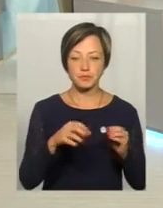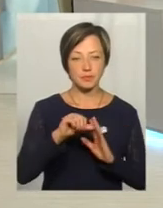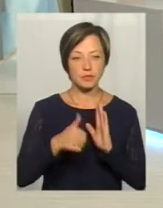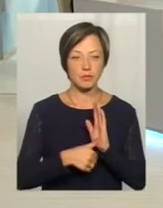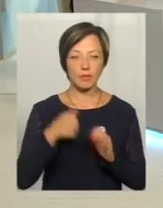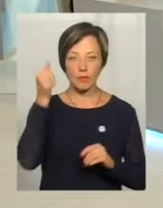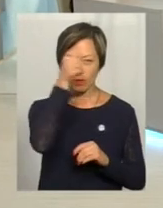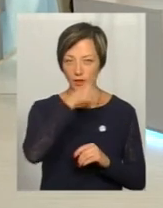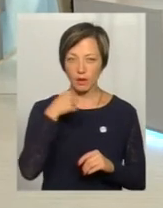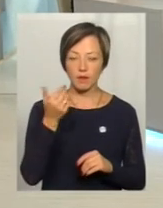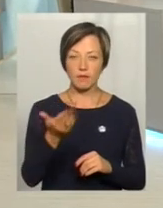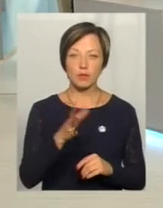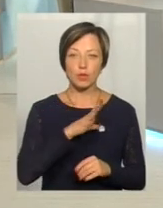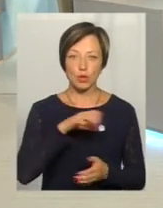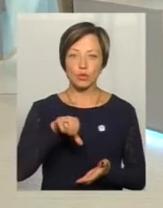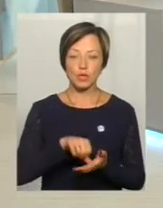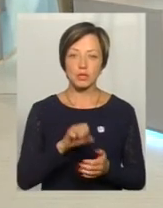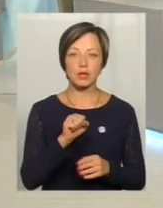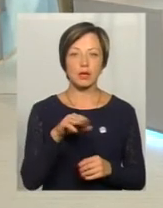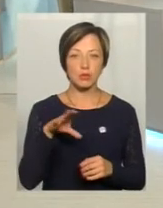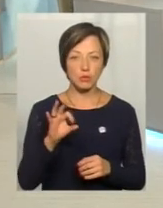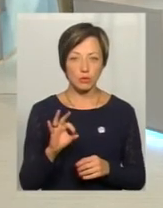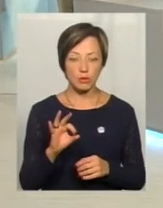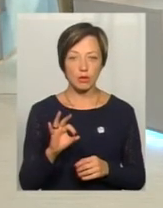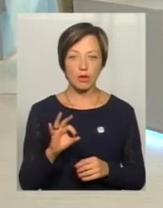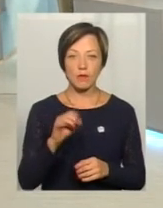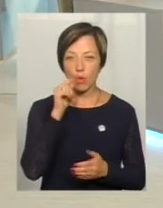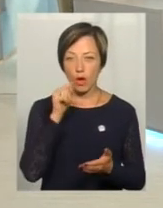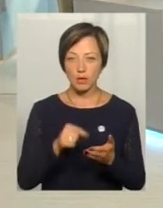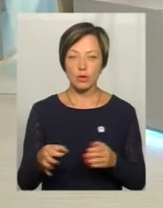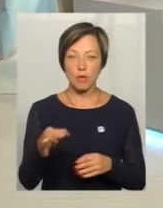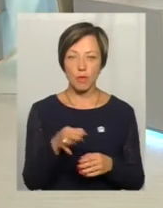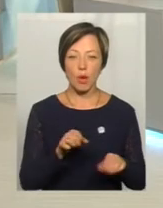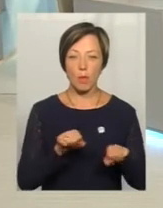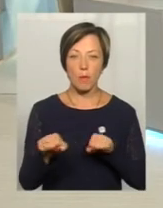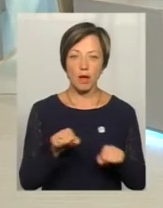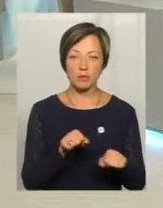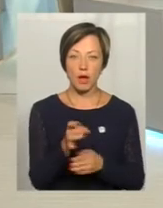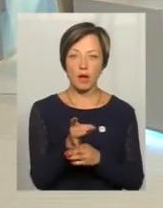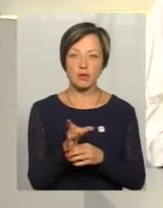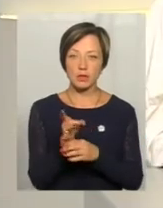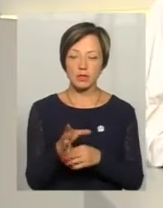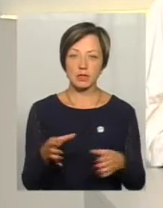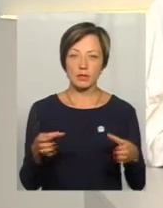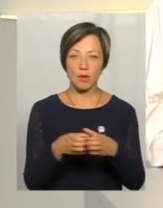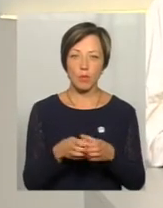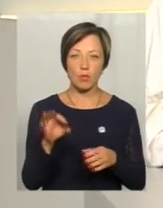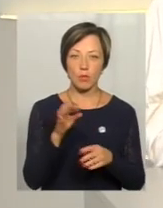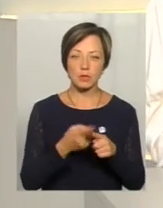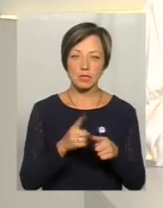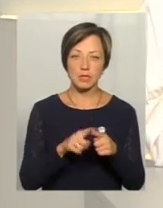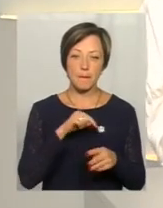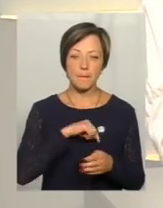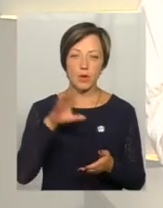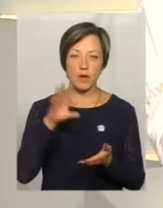роках ви були учасником антитерористичної операції в Луганській області, командували артилерійським дивізіоном, про це йдеться у